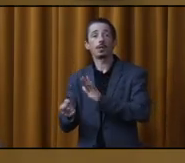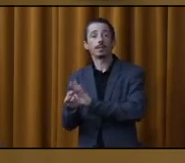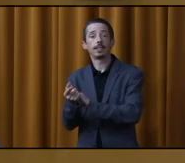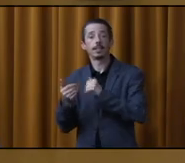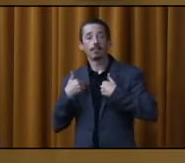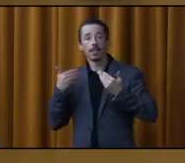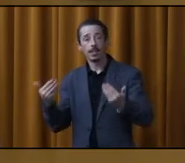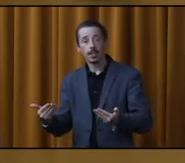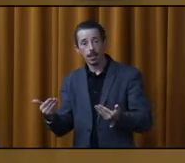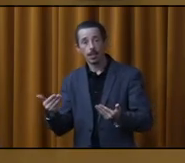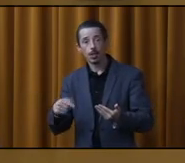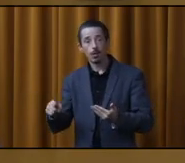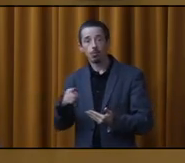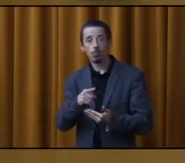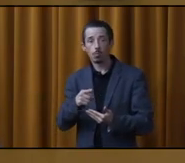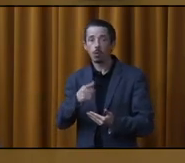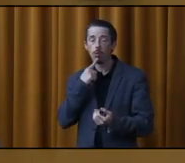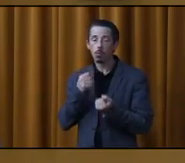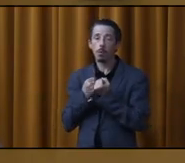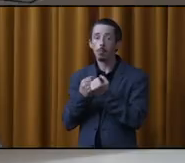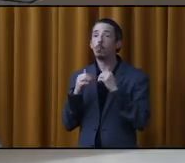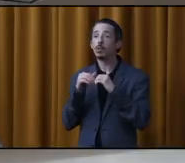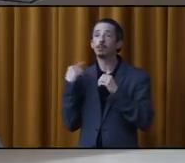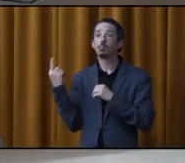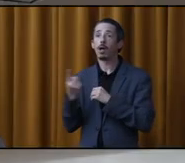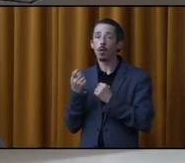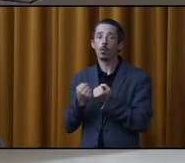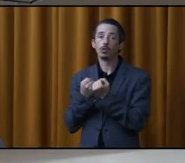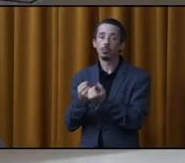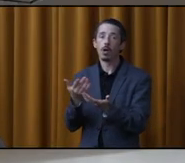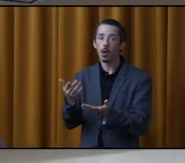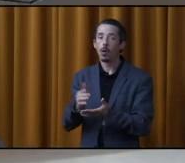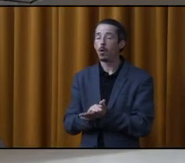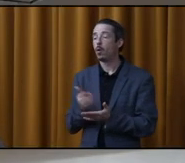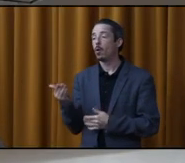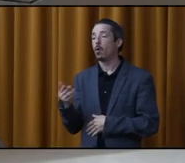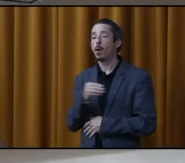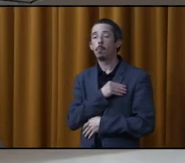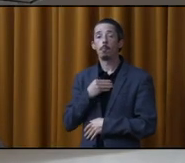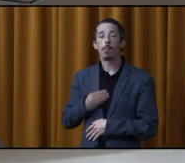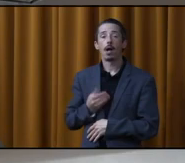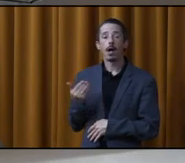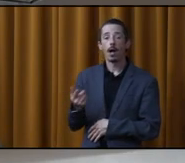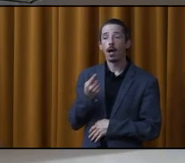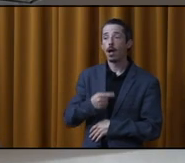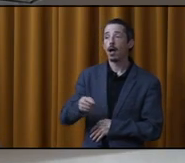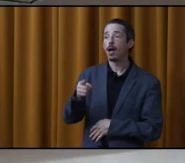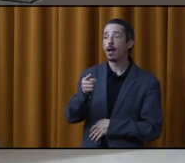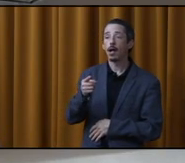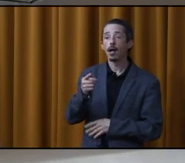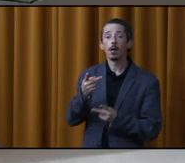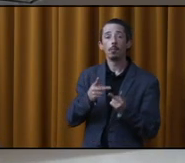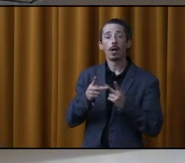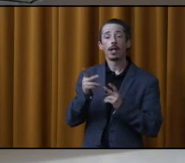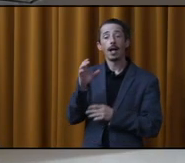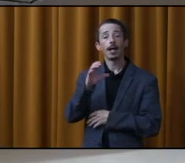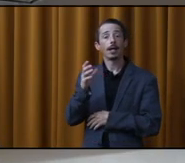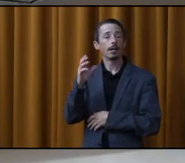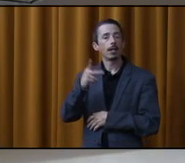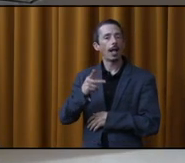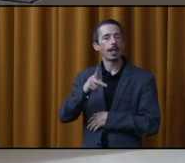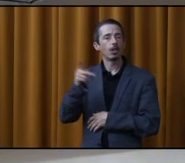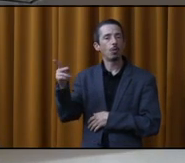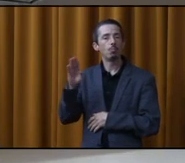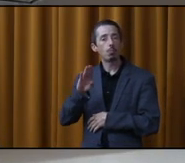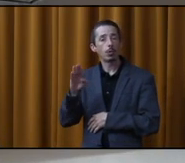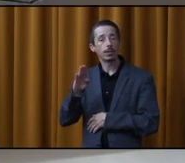mais c'est quelque chose qu'on porte pour l'ensemble du conseil municipal. Merci. Mais en attendant, quand vous allez aller au parc Catherine Bousquet, vous allez avoir Martine